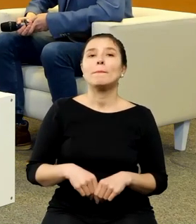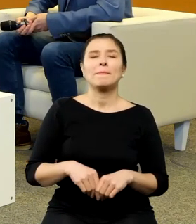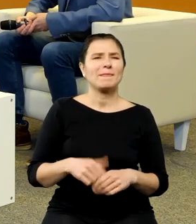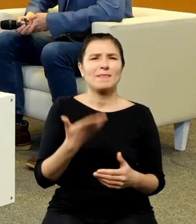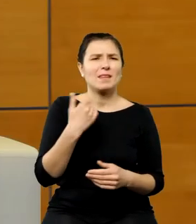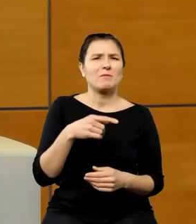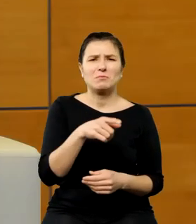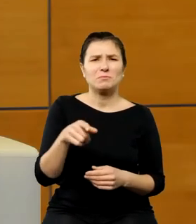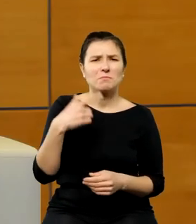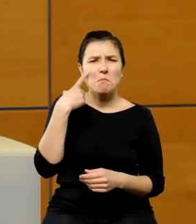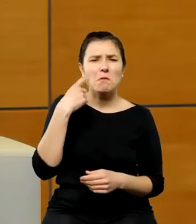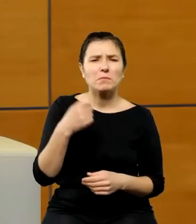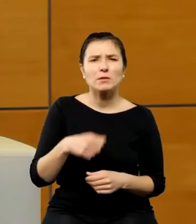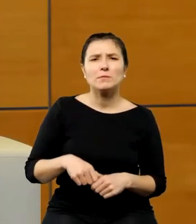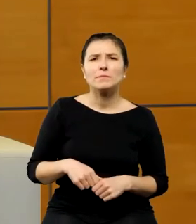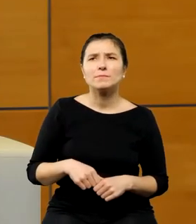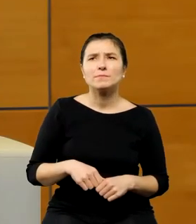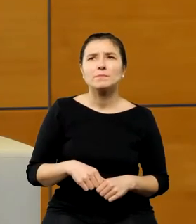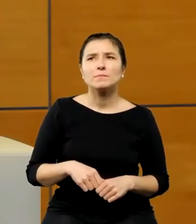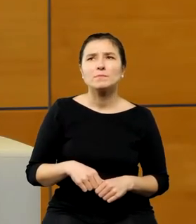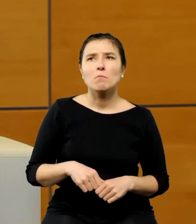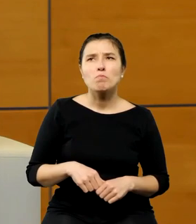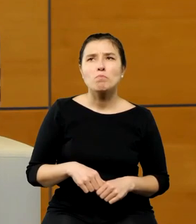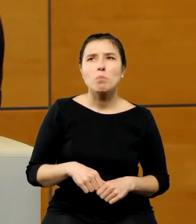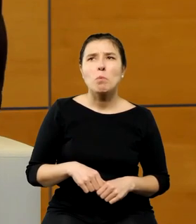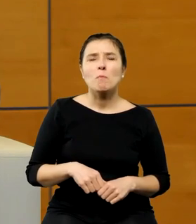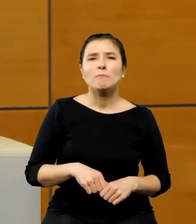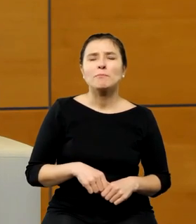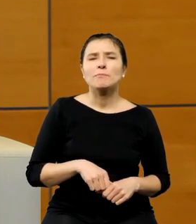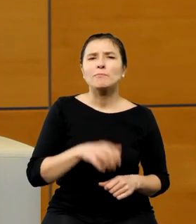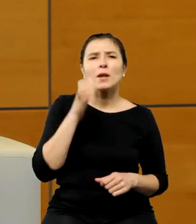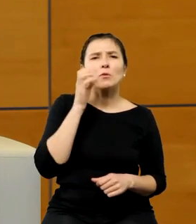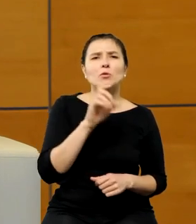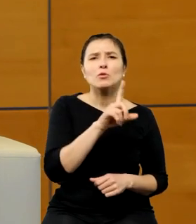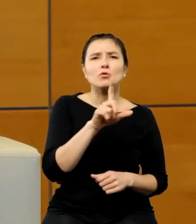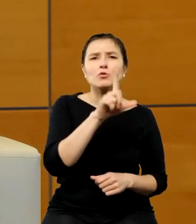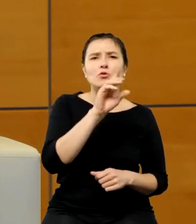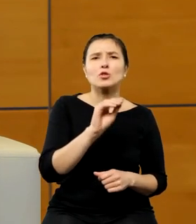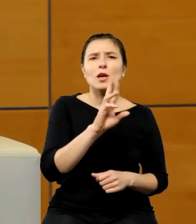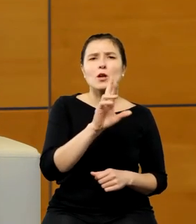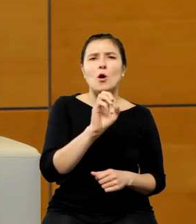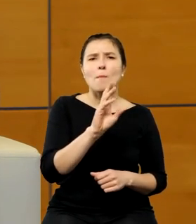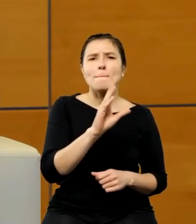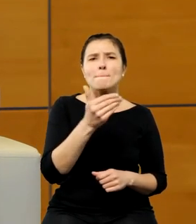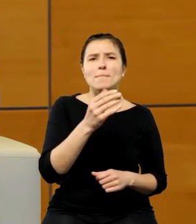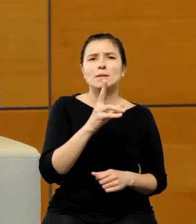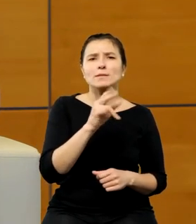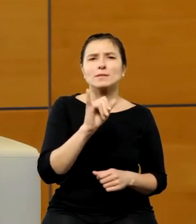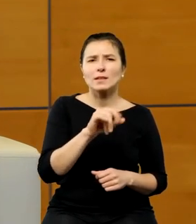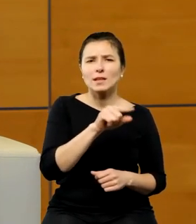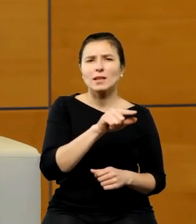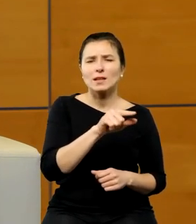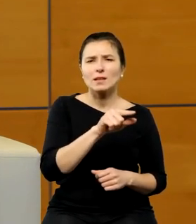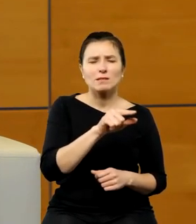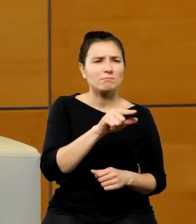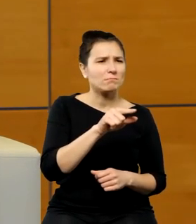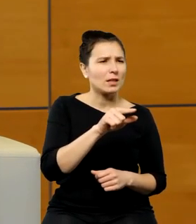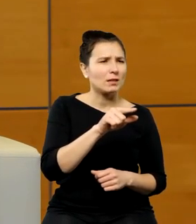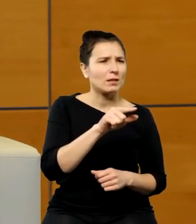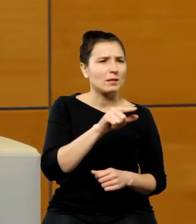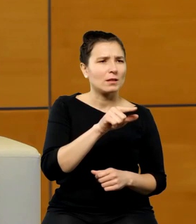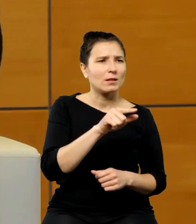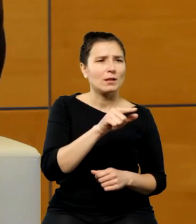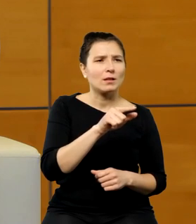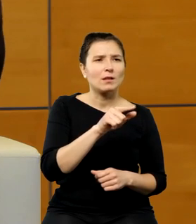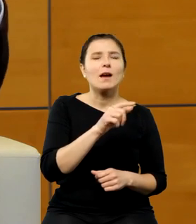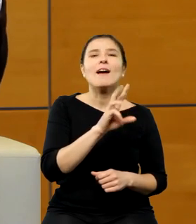ale wietrze od morza Żeromskiego są takie różne portrety jest również portret Kopernika jak